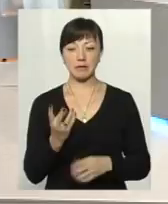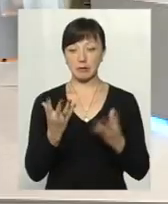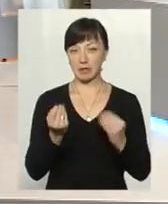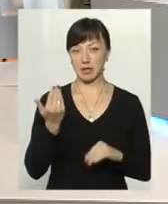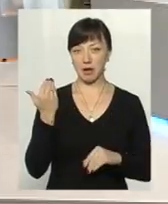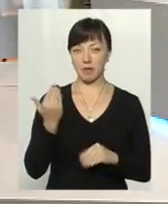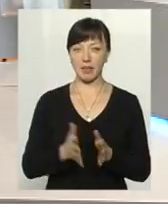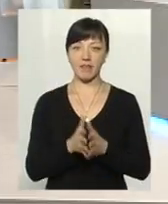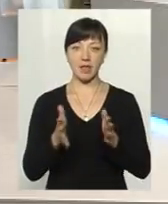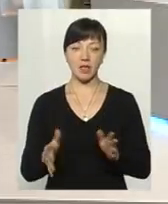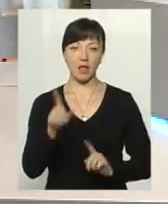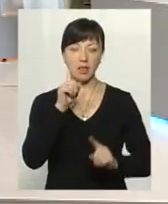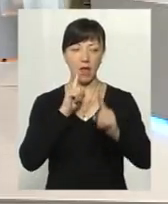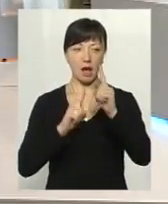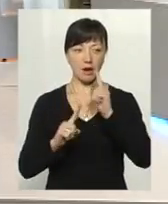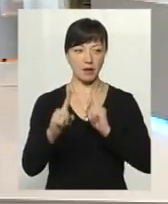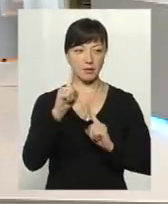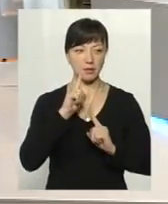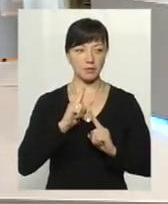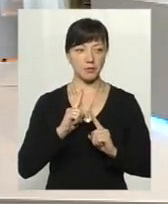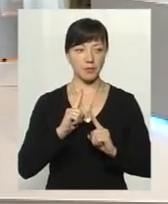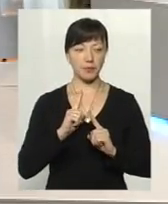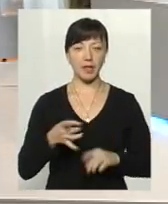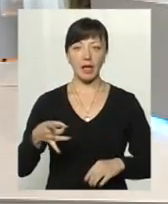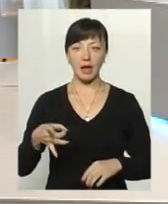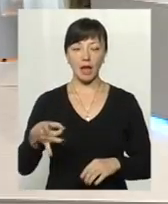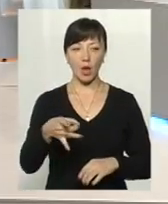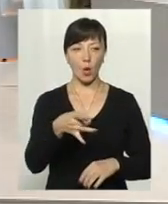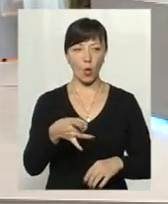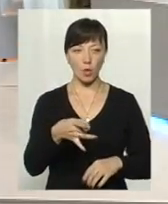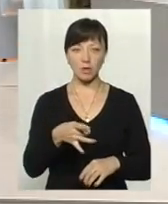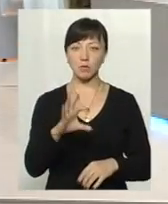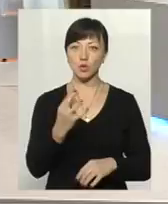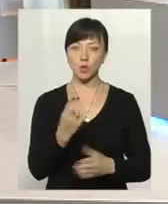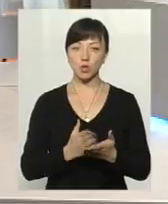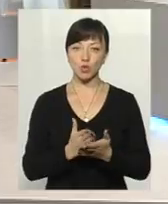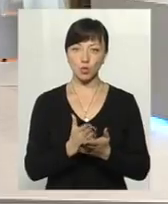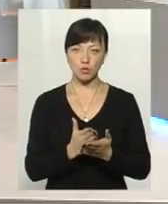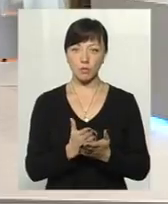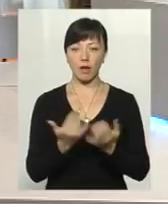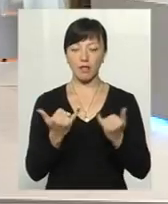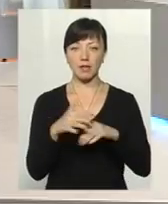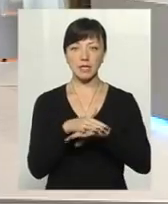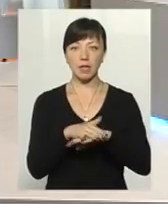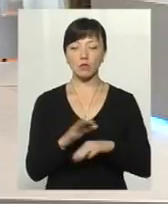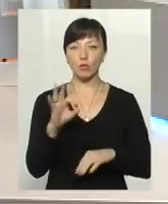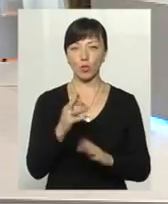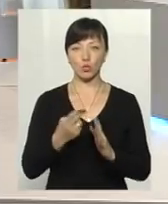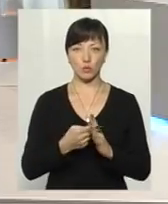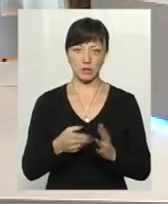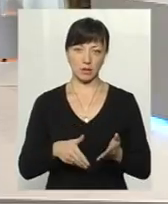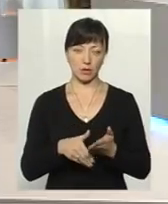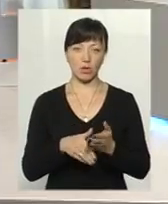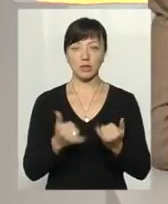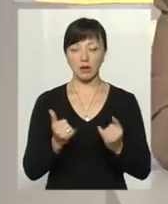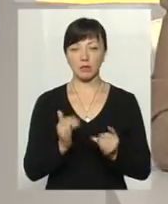днями на великій селекторній нараді регіонам, соціальним службам, населенню щодо субсидій. От